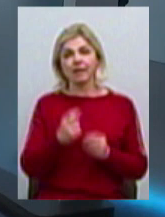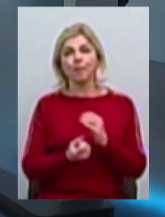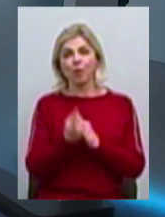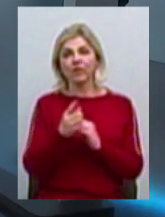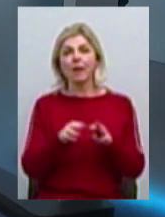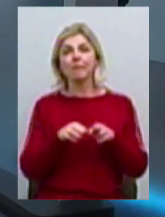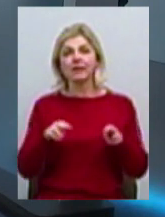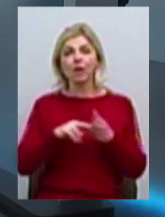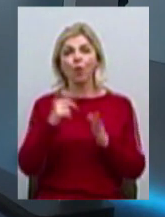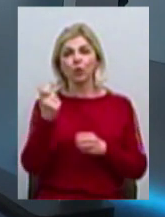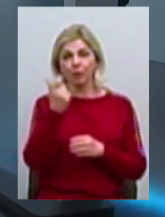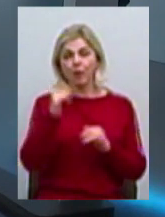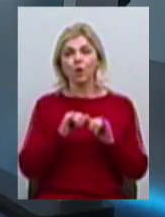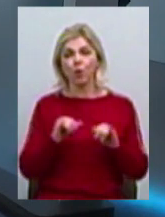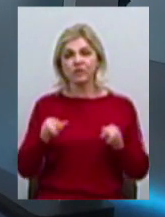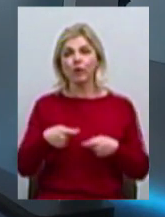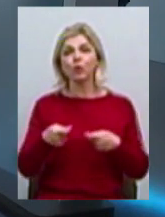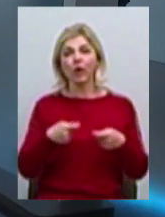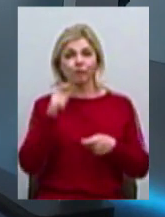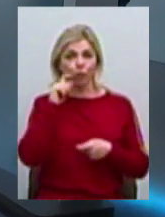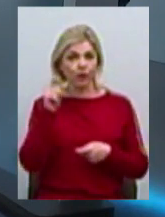економічного розвитку і торгівлі України.